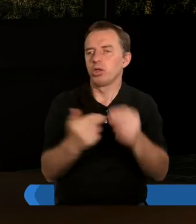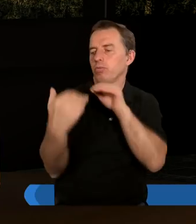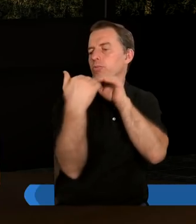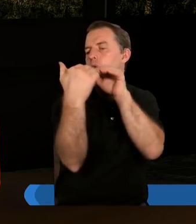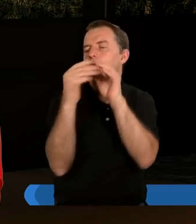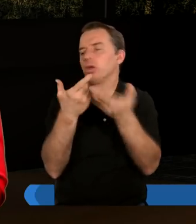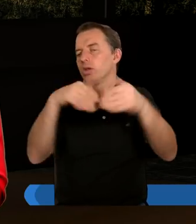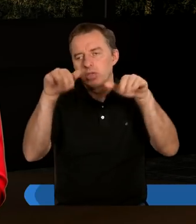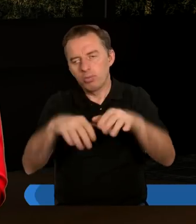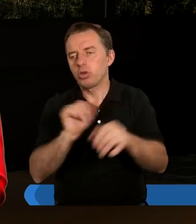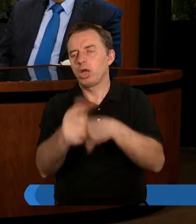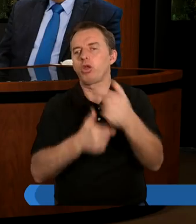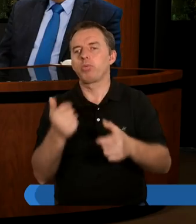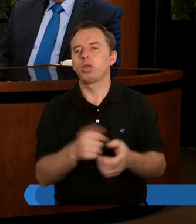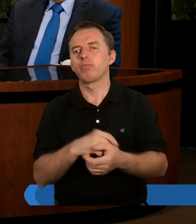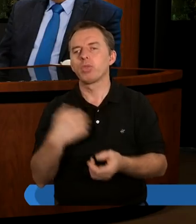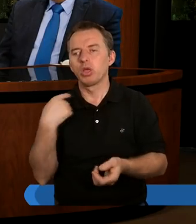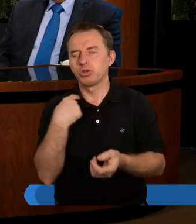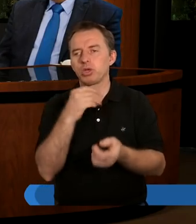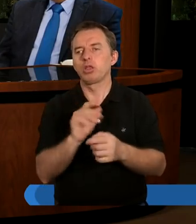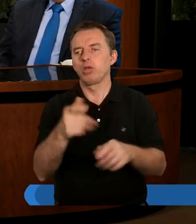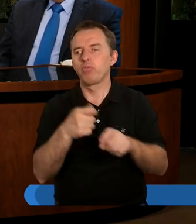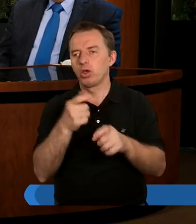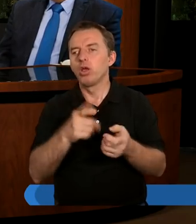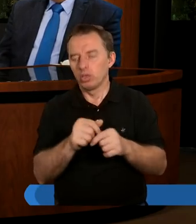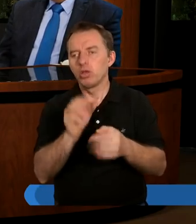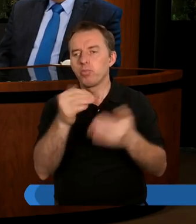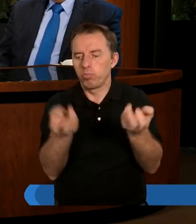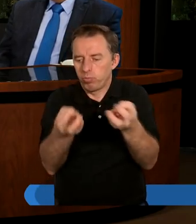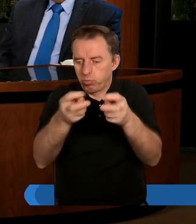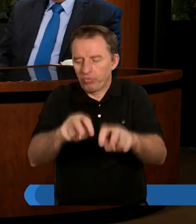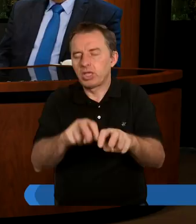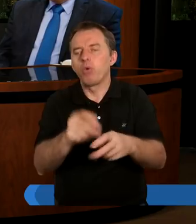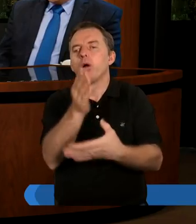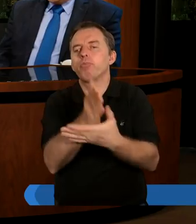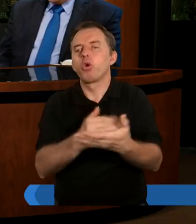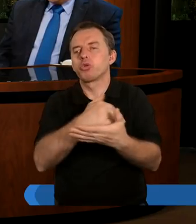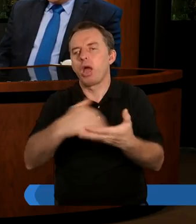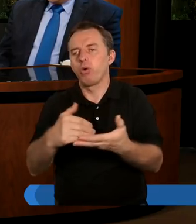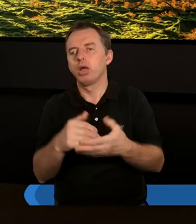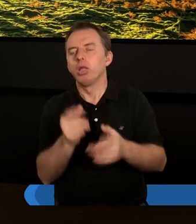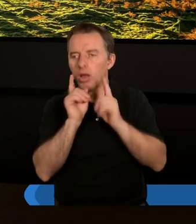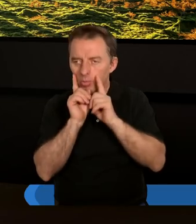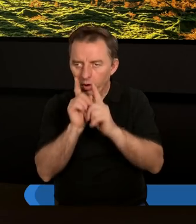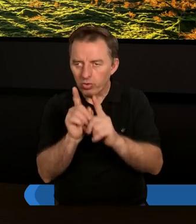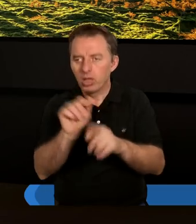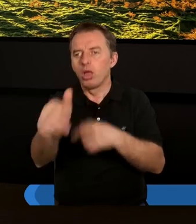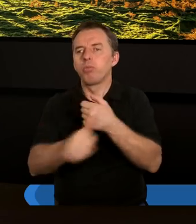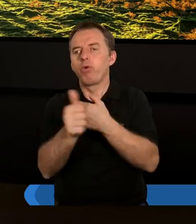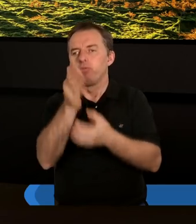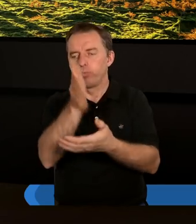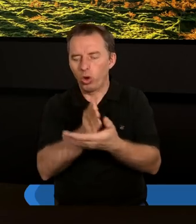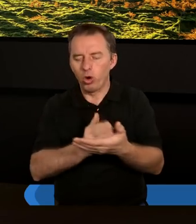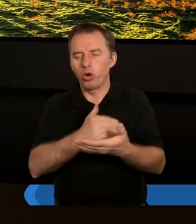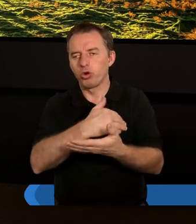No i niestety to chyba jest pierwszy krok do podziałów. Tak, do podziałów. To prawda. I jeden powód tych